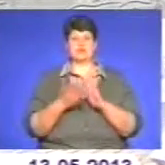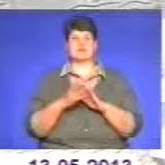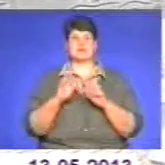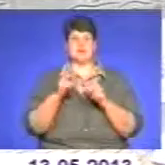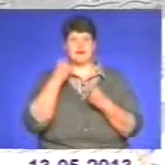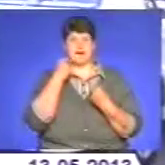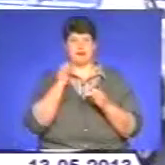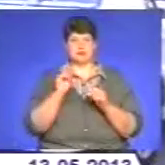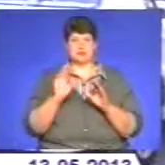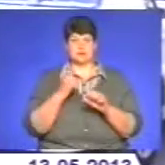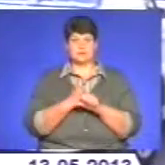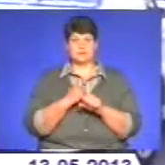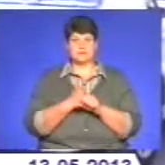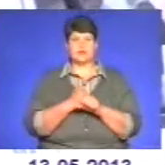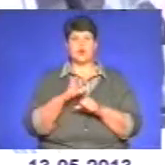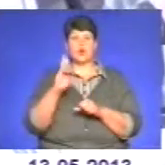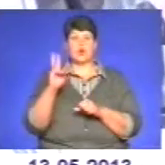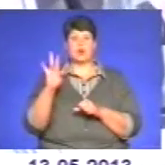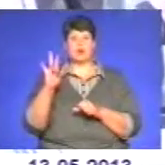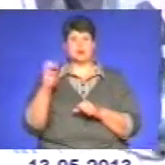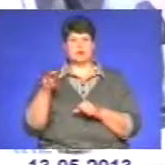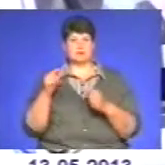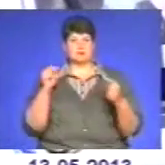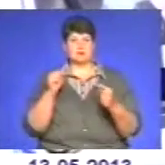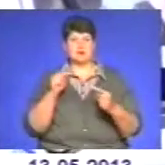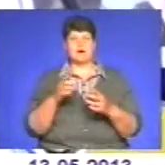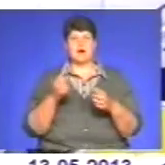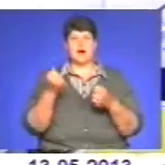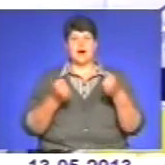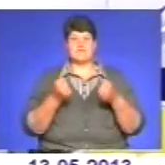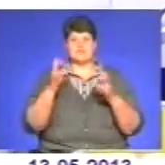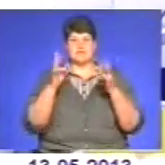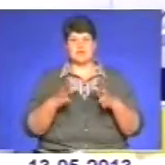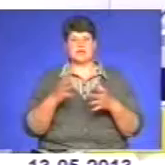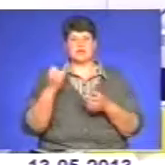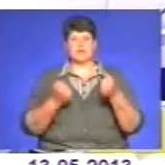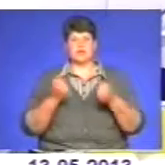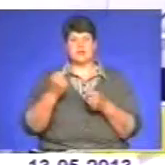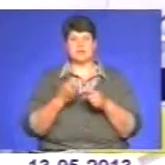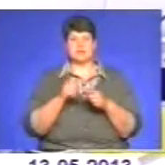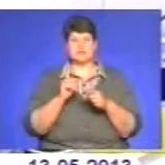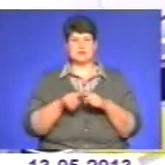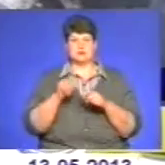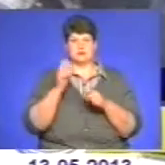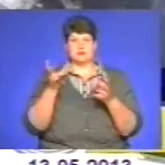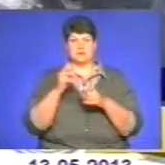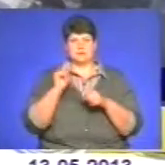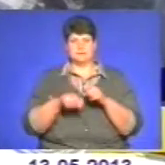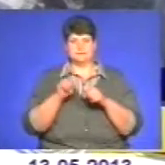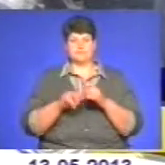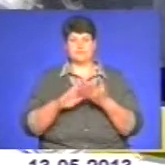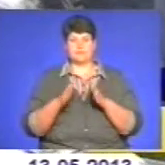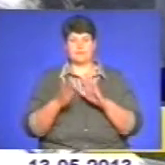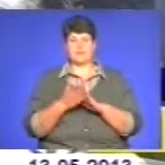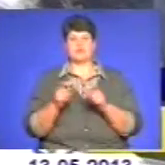краще зреагувати. Контраварійне водіння – це контрольоване керування автомобілем в аварійних ситуаціях. Відкриваючи